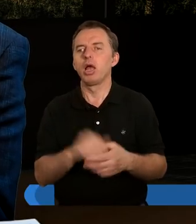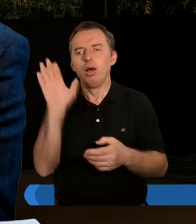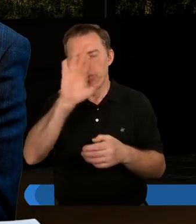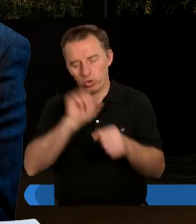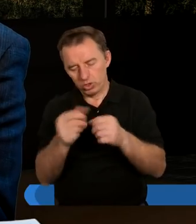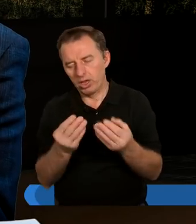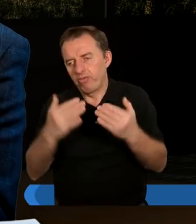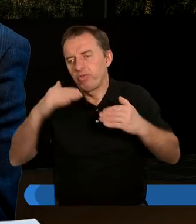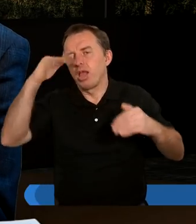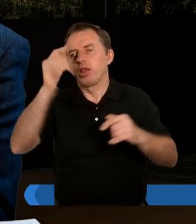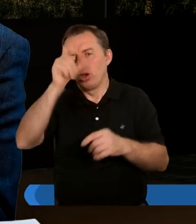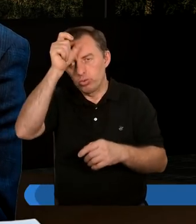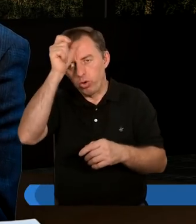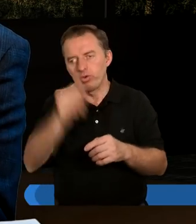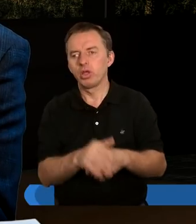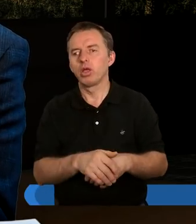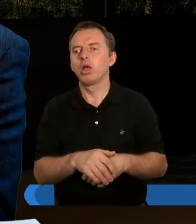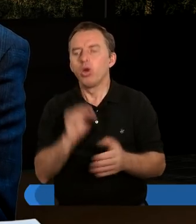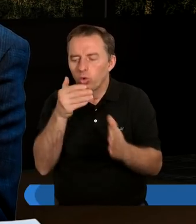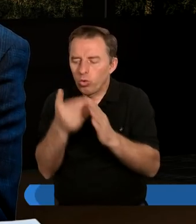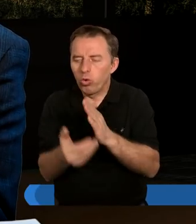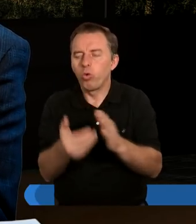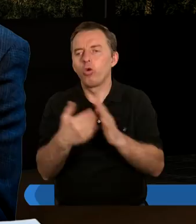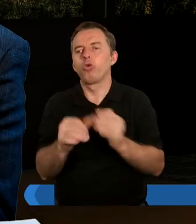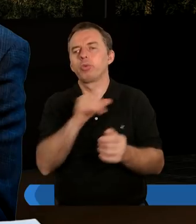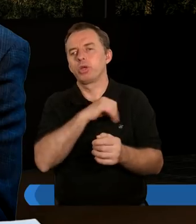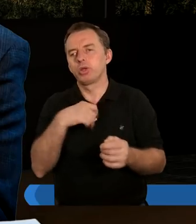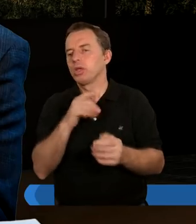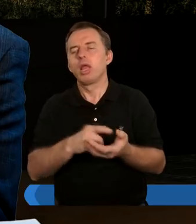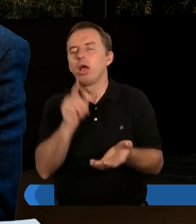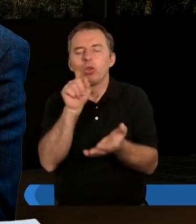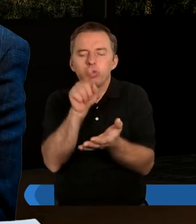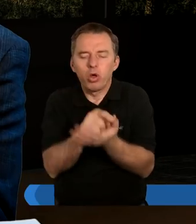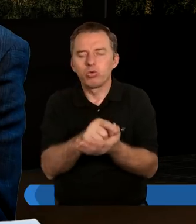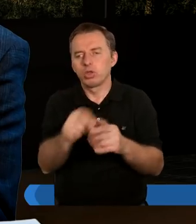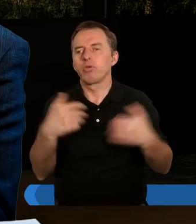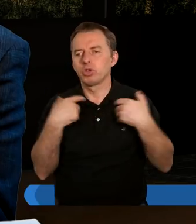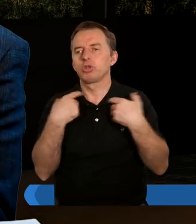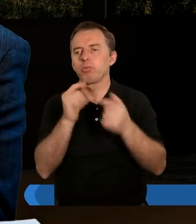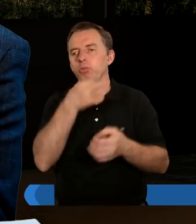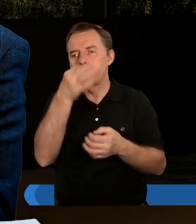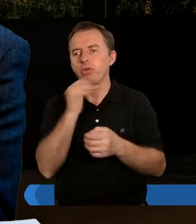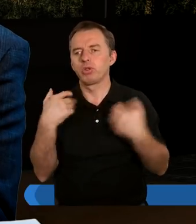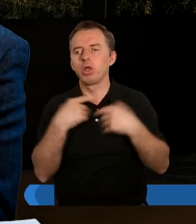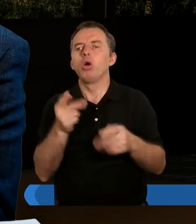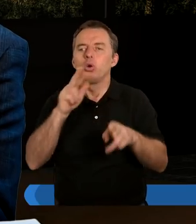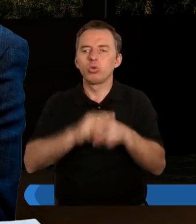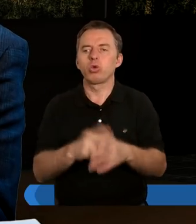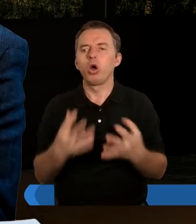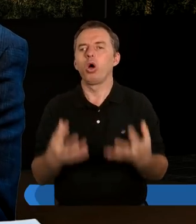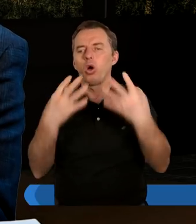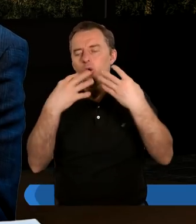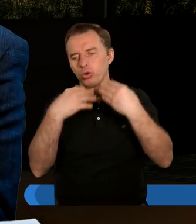Bóg jest wielki naprawdę, ale człowiek tak łatwo się gubi. Po prostu gubi się, bo nie nadąża jakby za tą dobrocią, którą